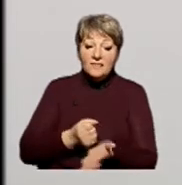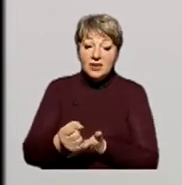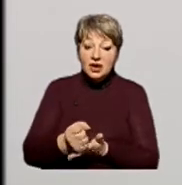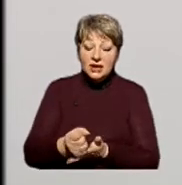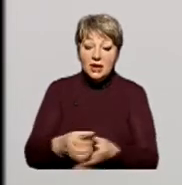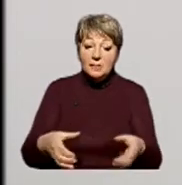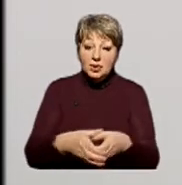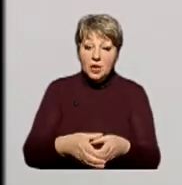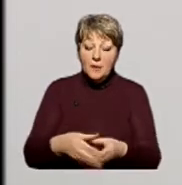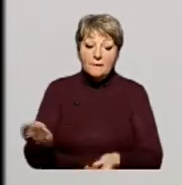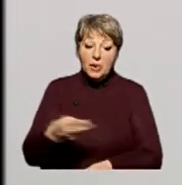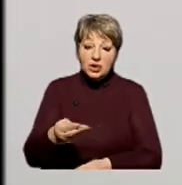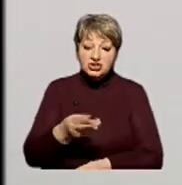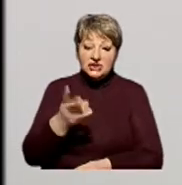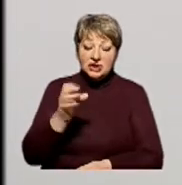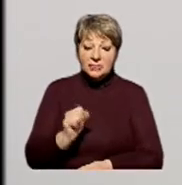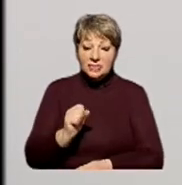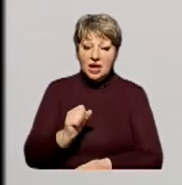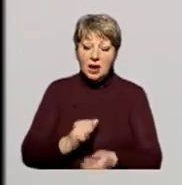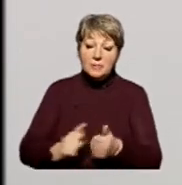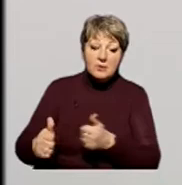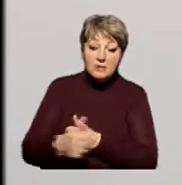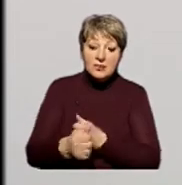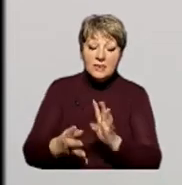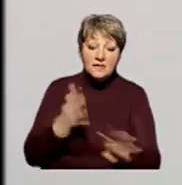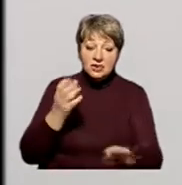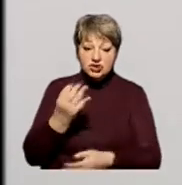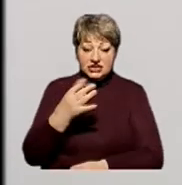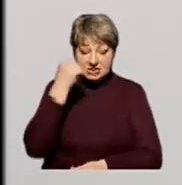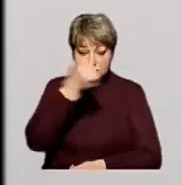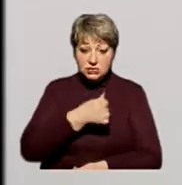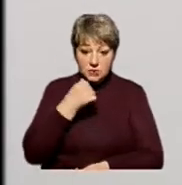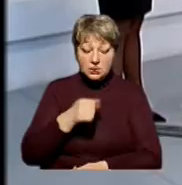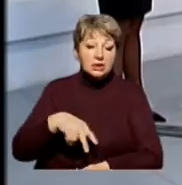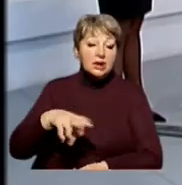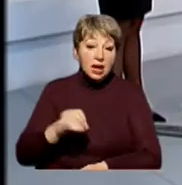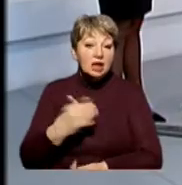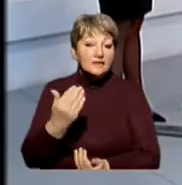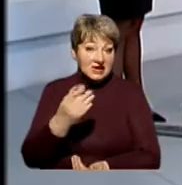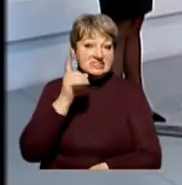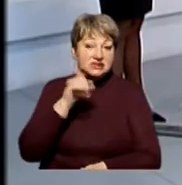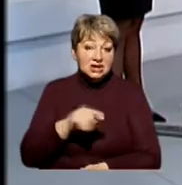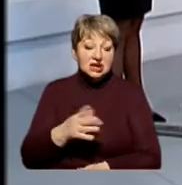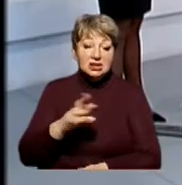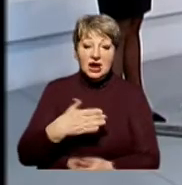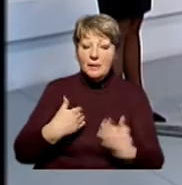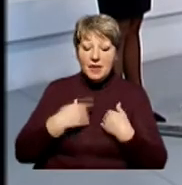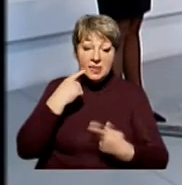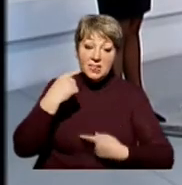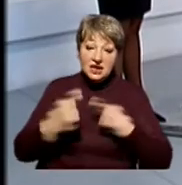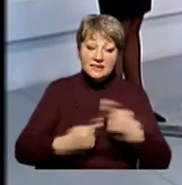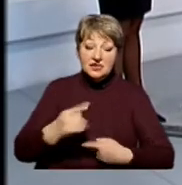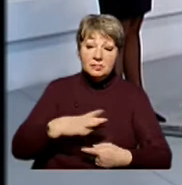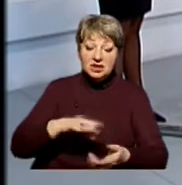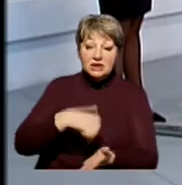партію блок Петра Порошенка на позачергових виборах 2014 року. Але, ви знаєте, для мене завжди було